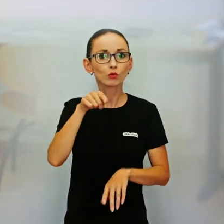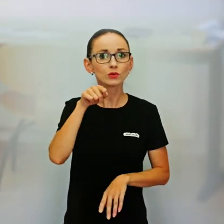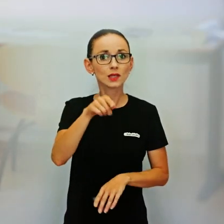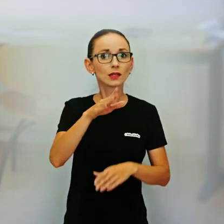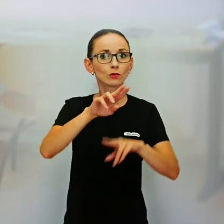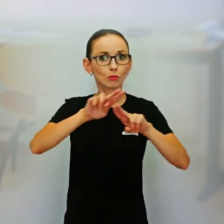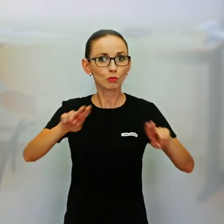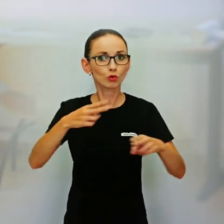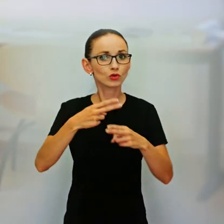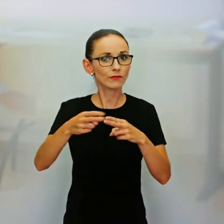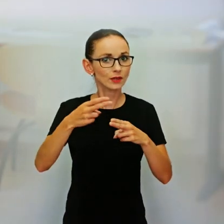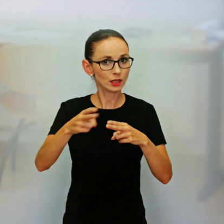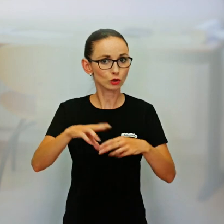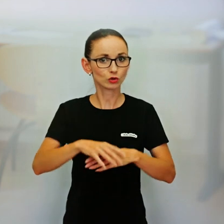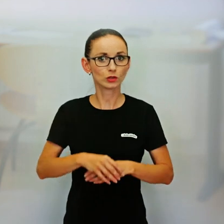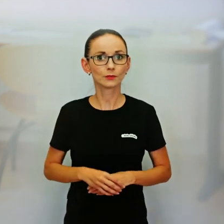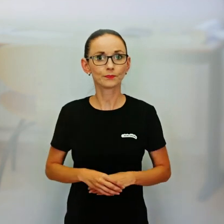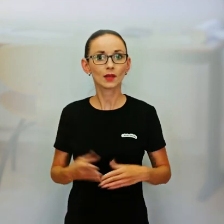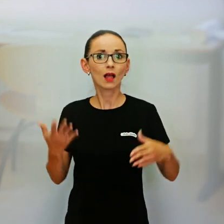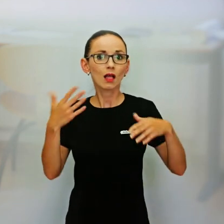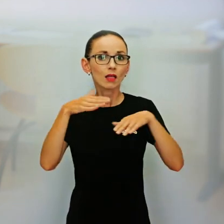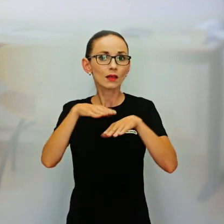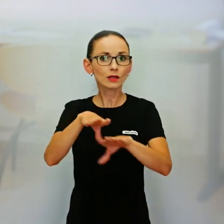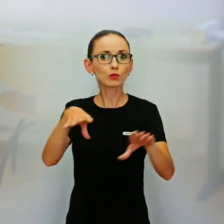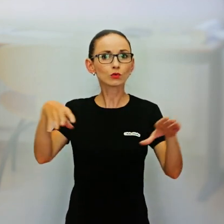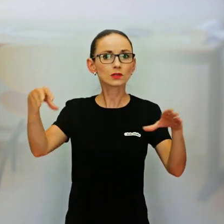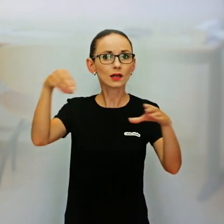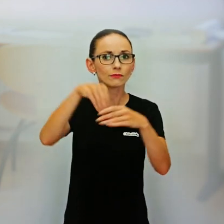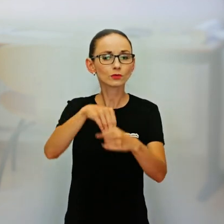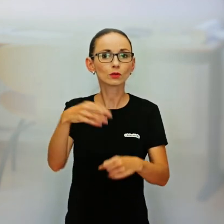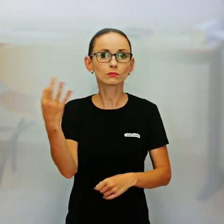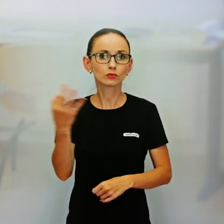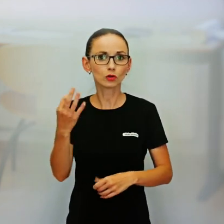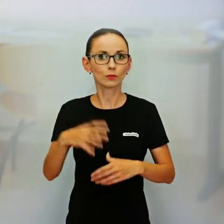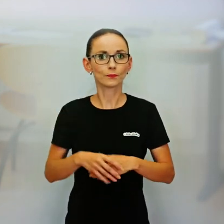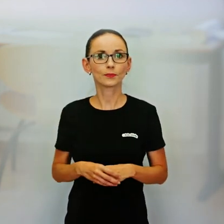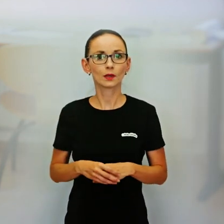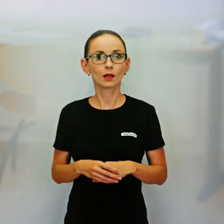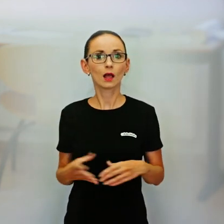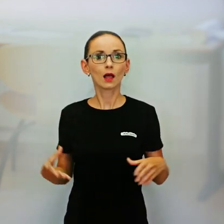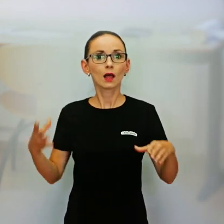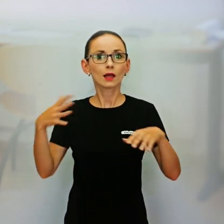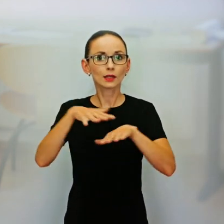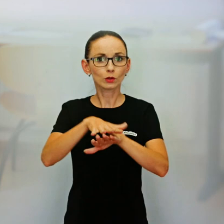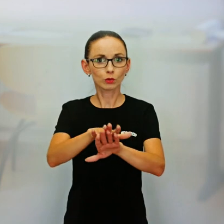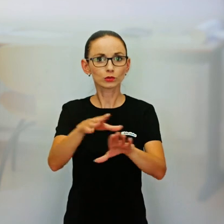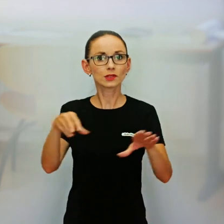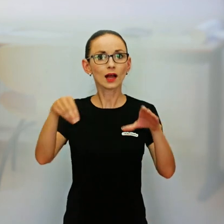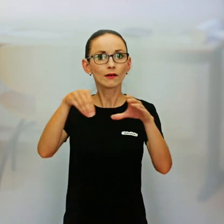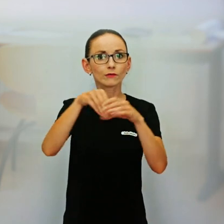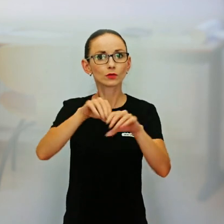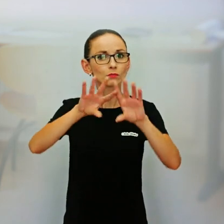pedagóga, že pedagóg sa necíti, nemá stiahnutý žaudov, že ide do tej triedy, kde má napríklad